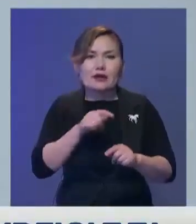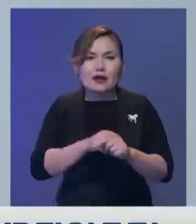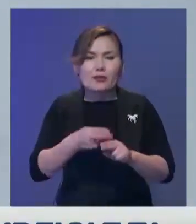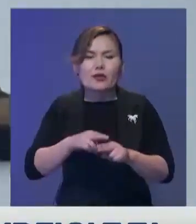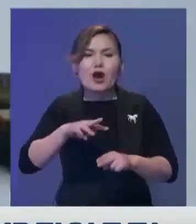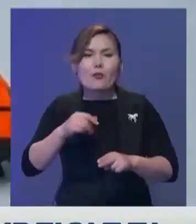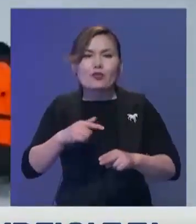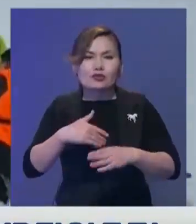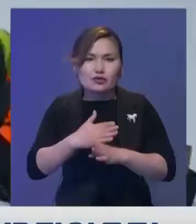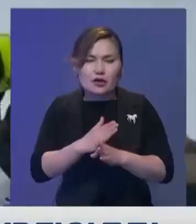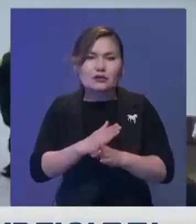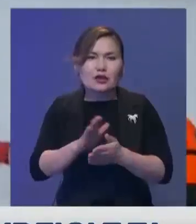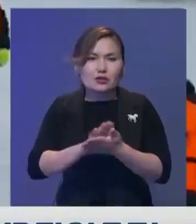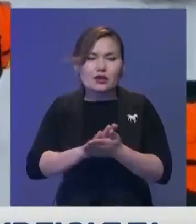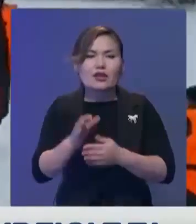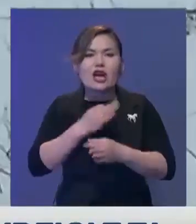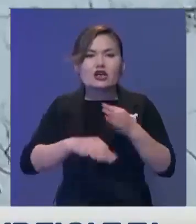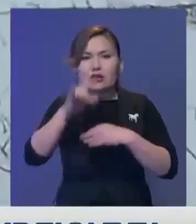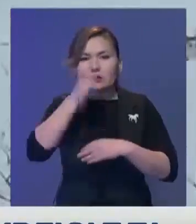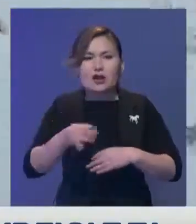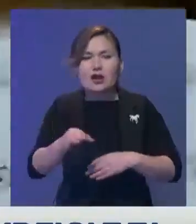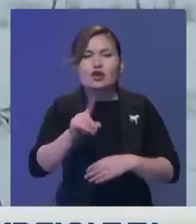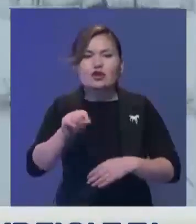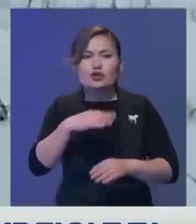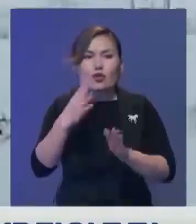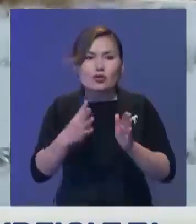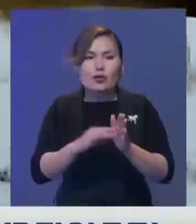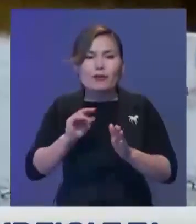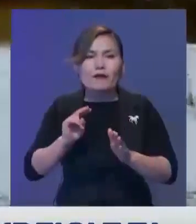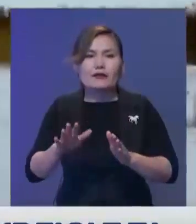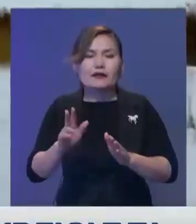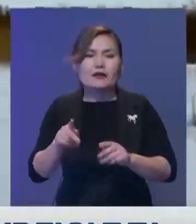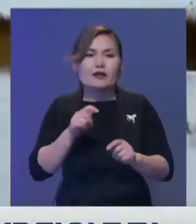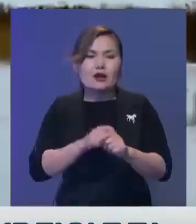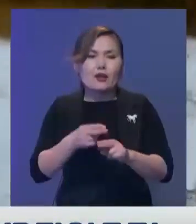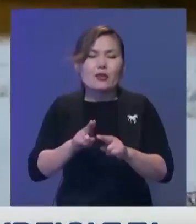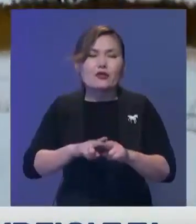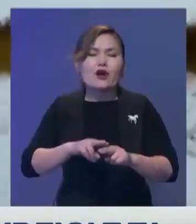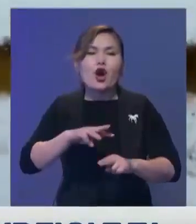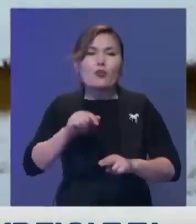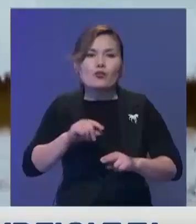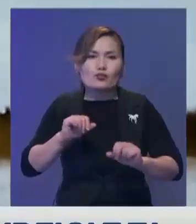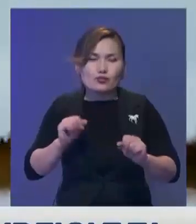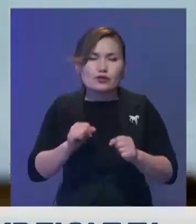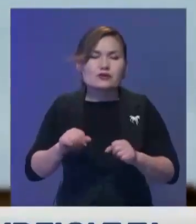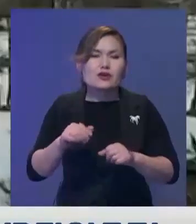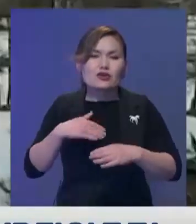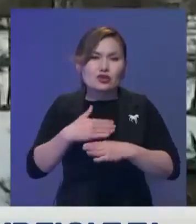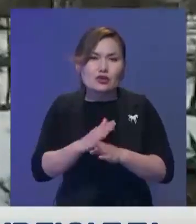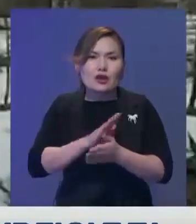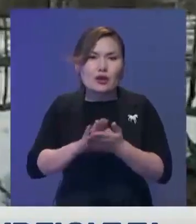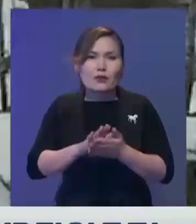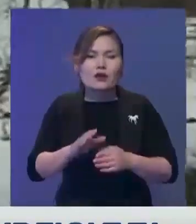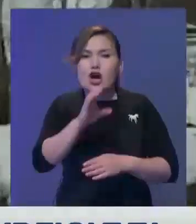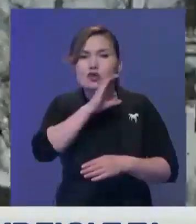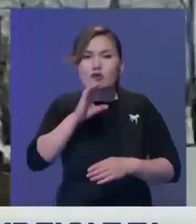астам мұз ұсықталды. Шығыш Қазақстан облысында 119 мұн шаршы метрге жоқ аумақтағы мұз жарылған. Ала сол тұстықты 3